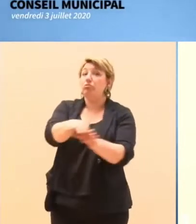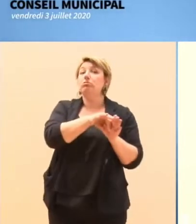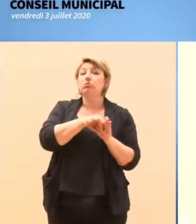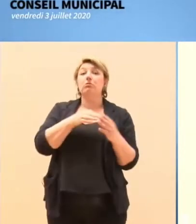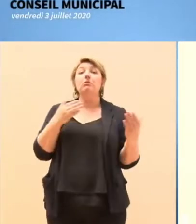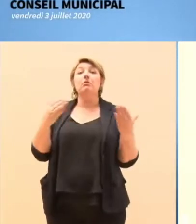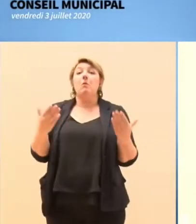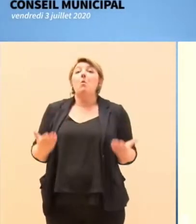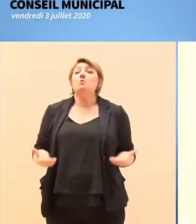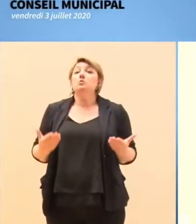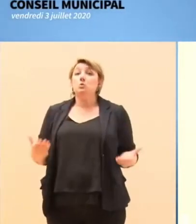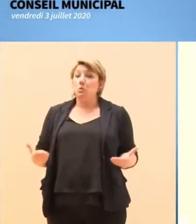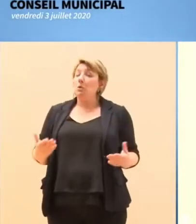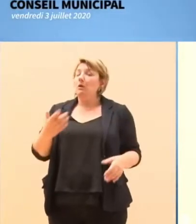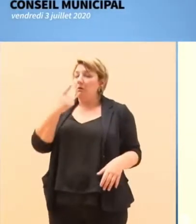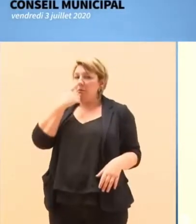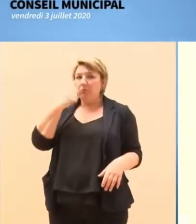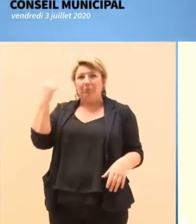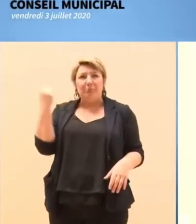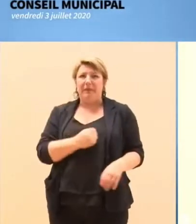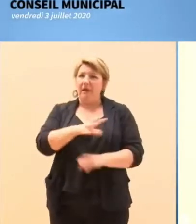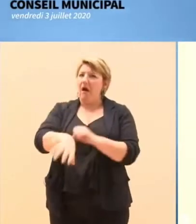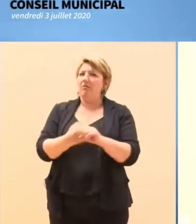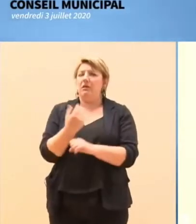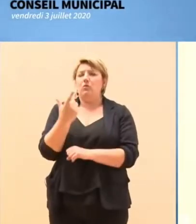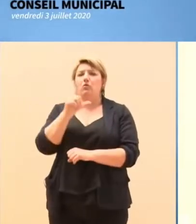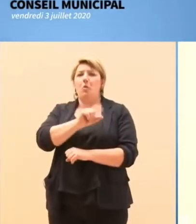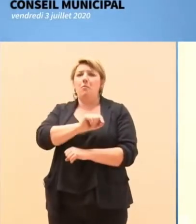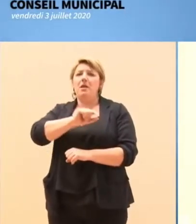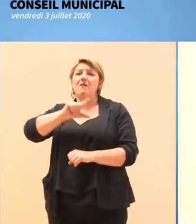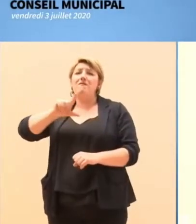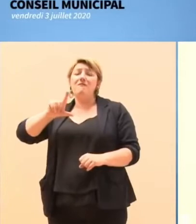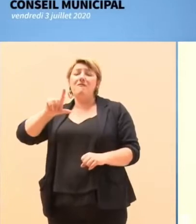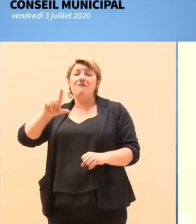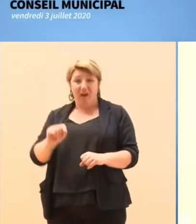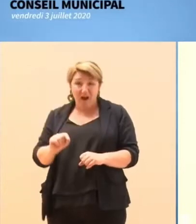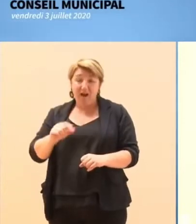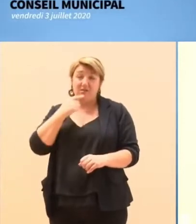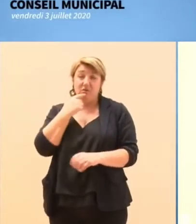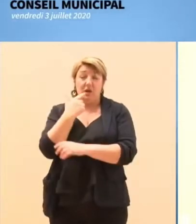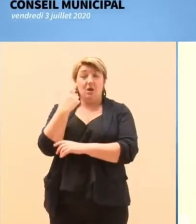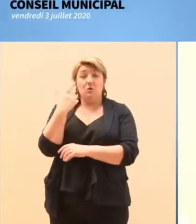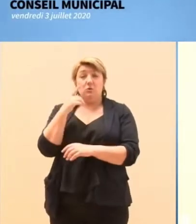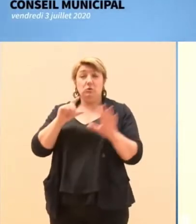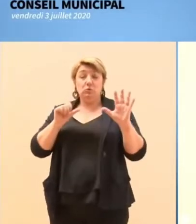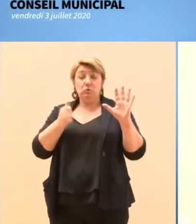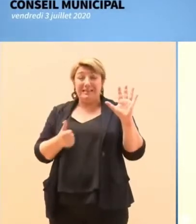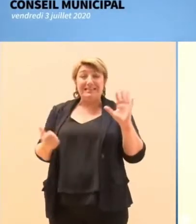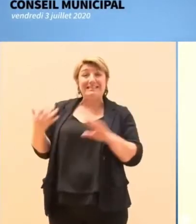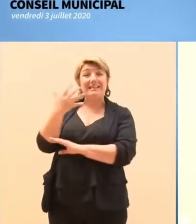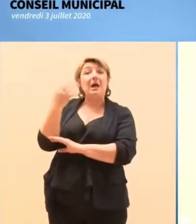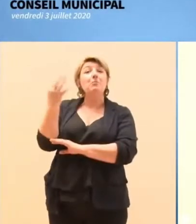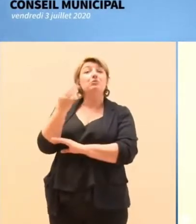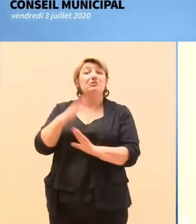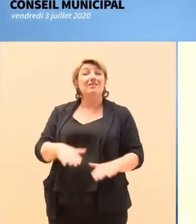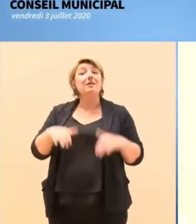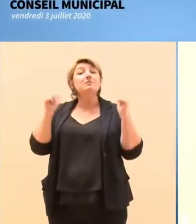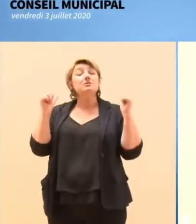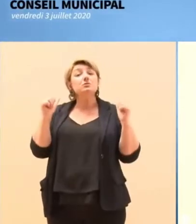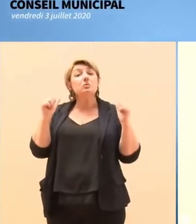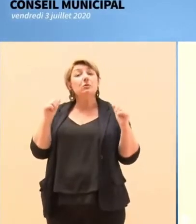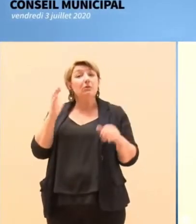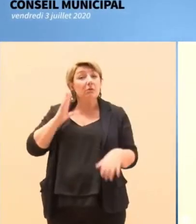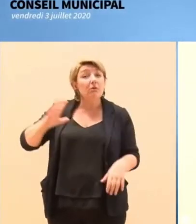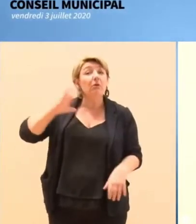65% d'abstention. Dans ces années-là, c'était l'inverse, 65% de participation. Alors, dans l'attente